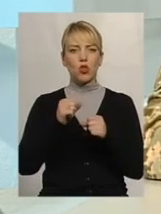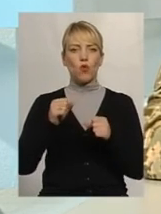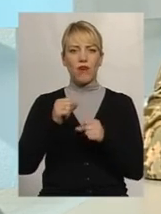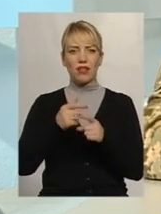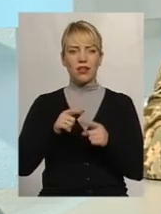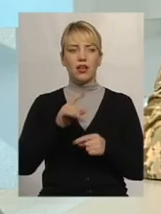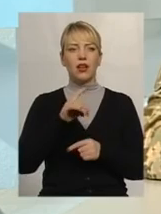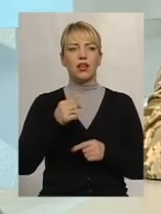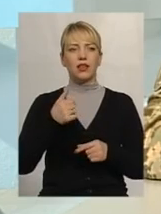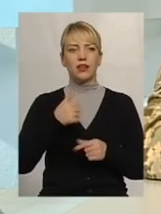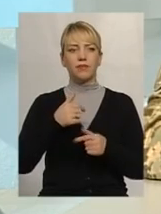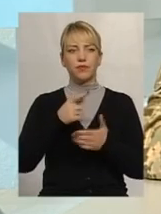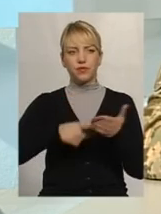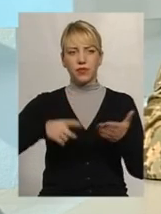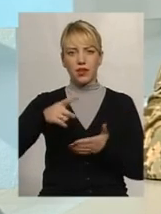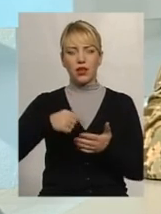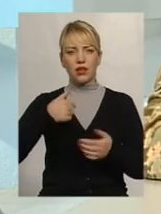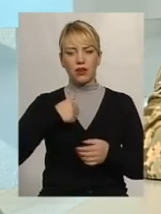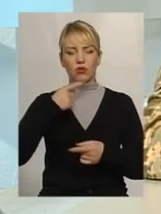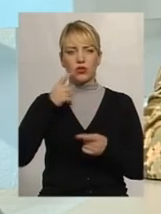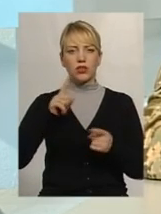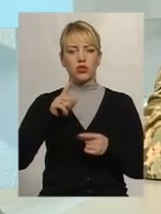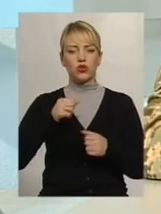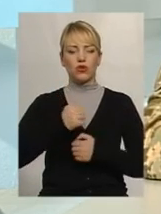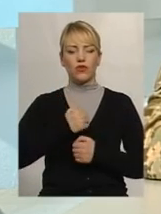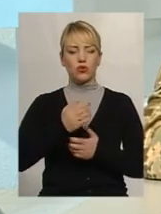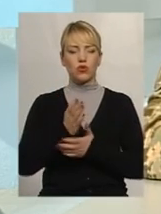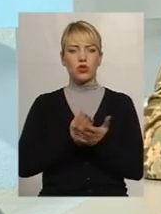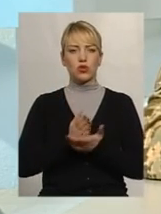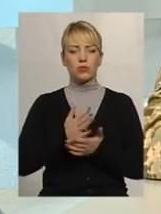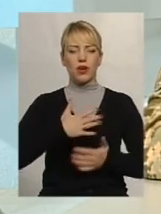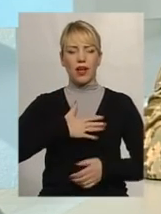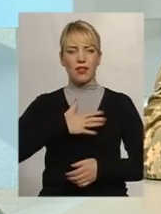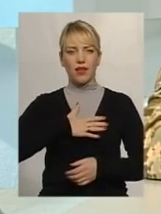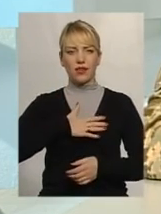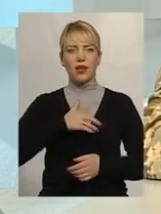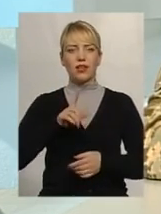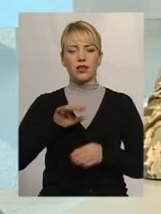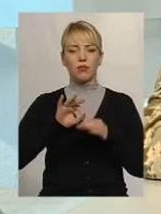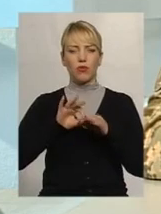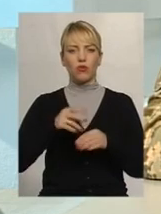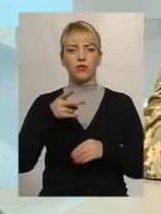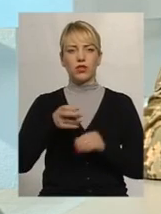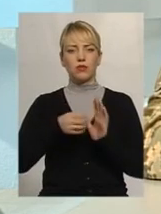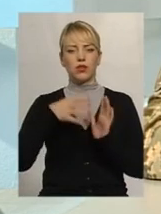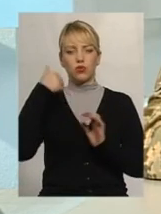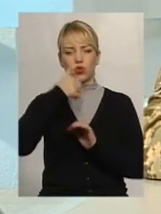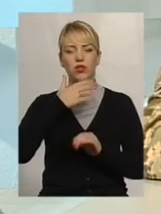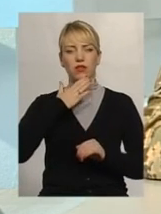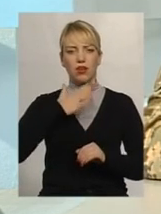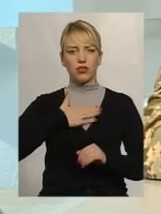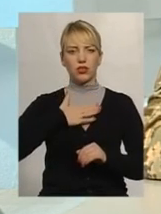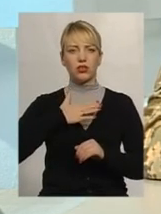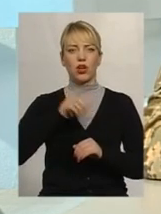військовослужбовці Збройних сил Канади, які з 2015 року проводять навчання саме наших військовослужбовців,